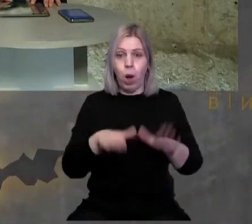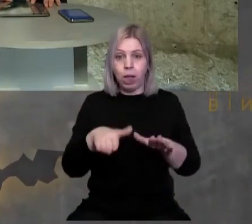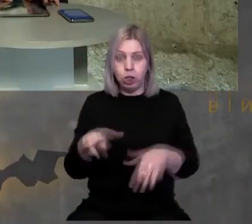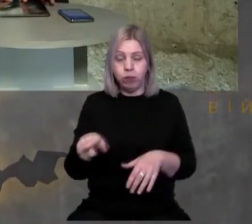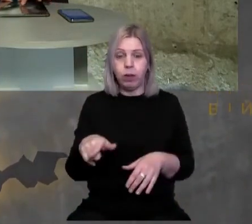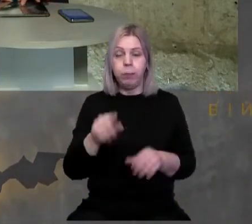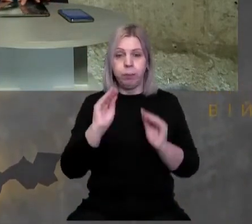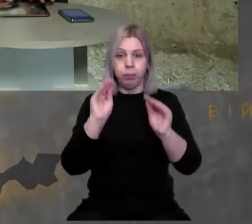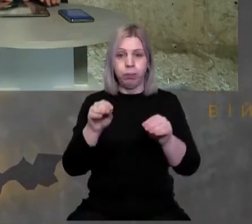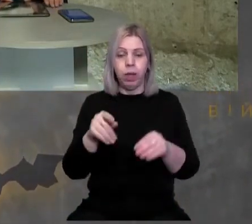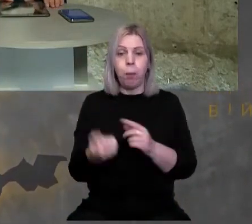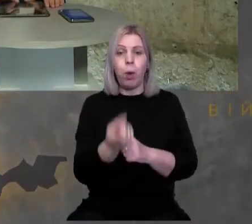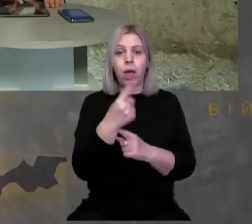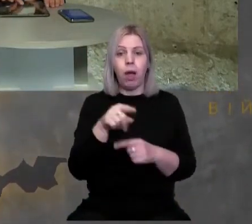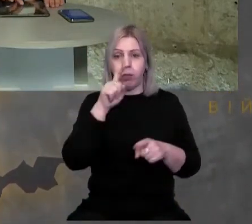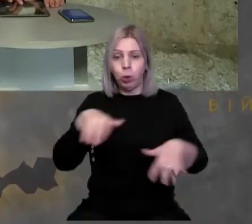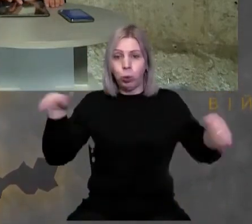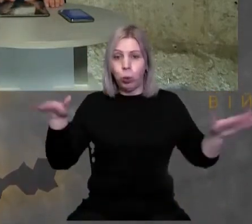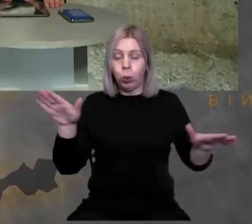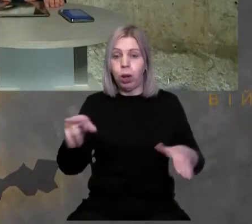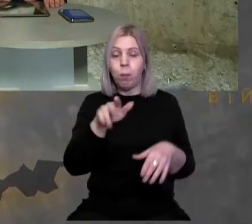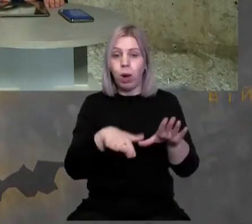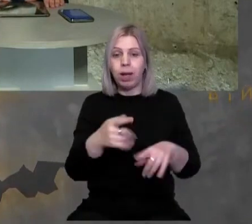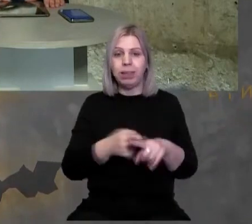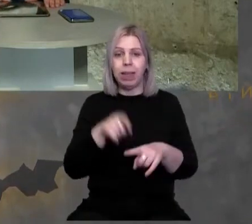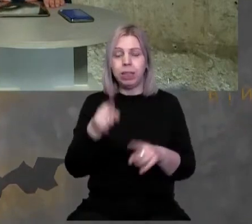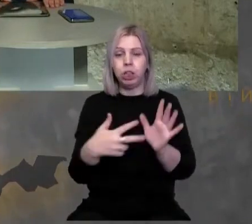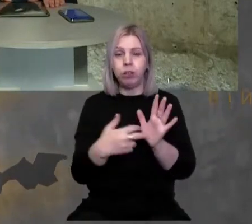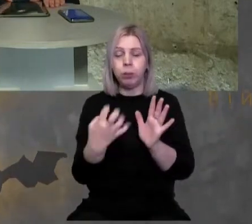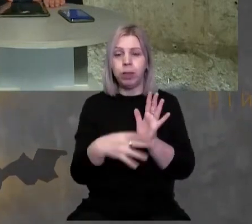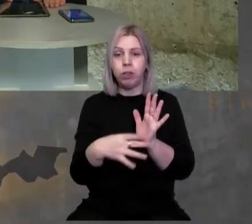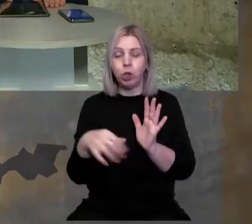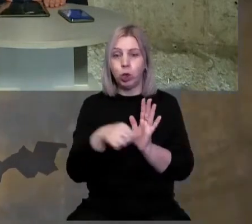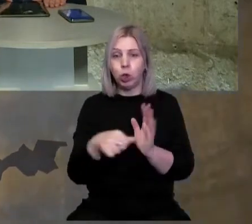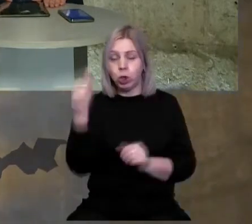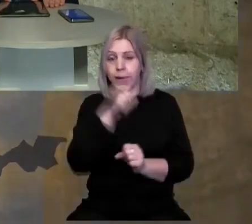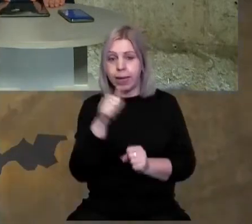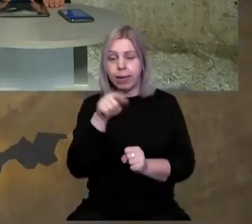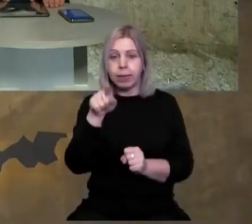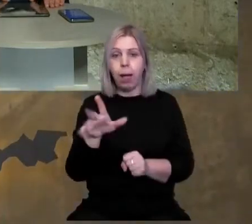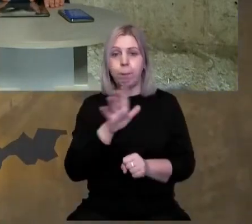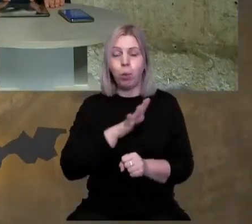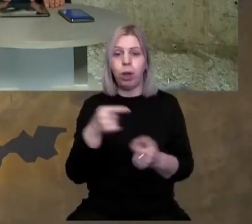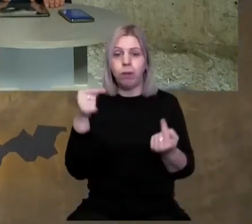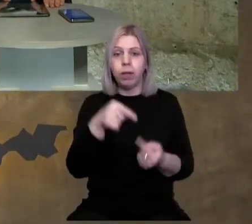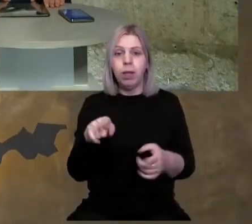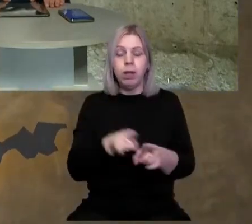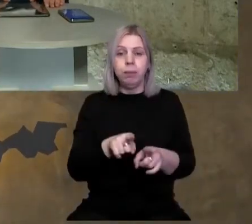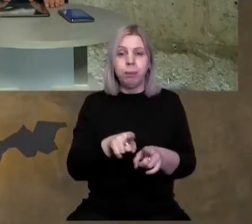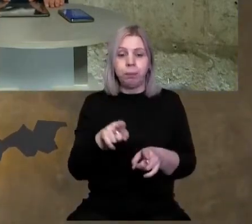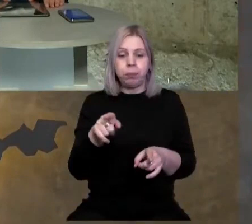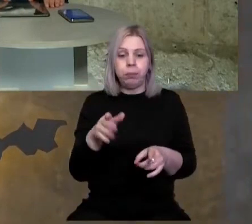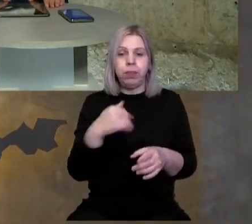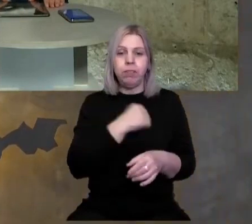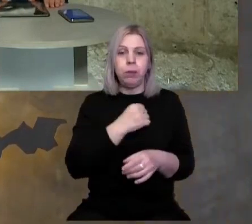появи Турула в Мукачеві, то це 1896 рік, там була відповідна дотація